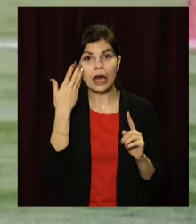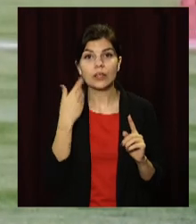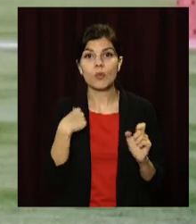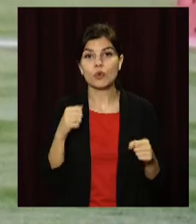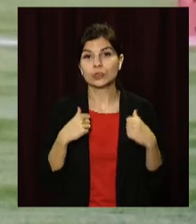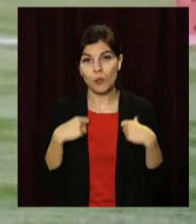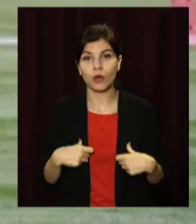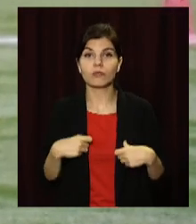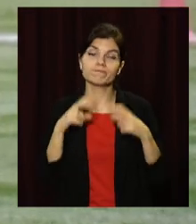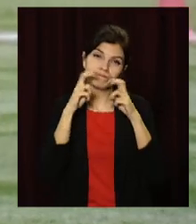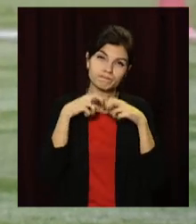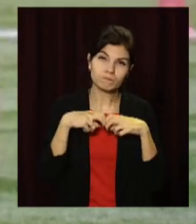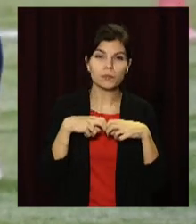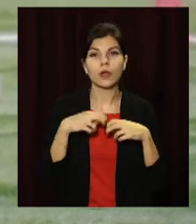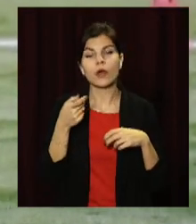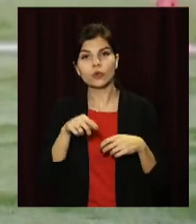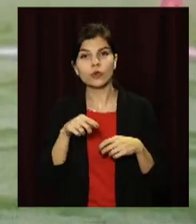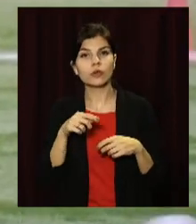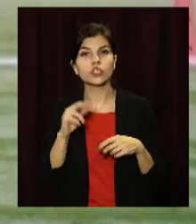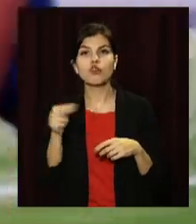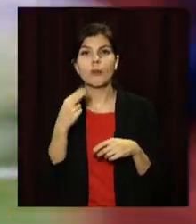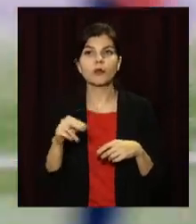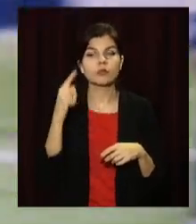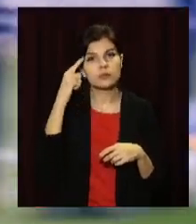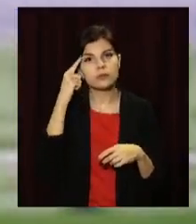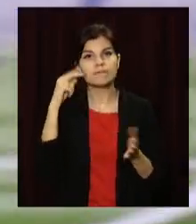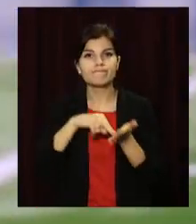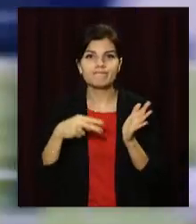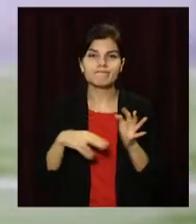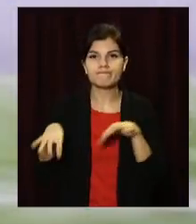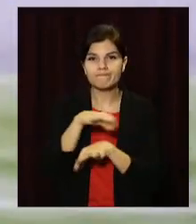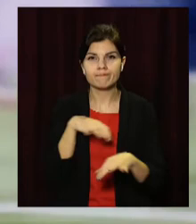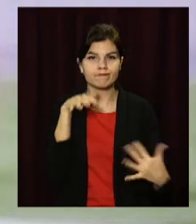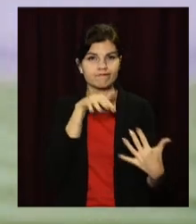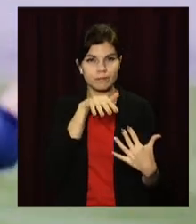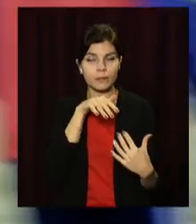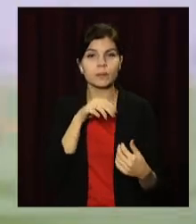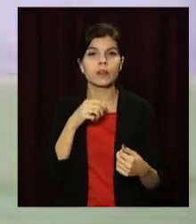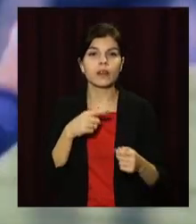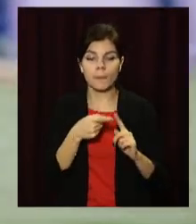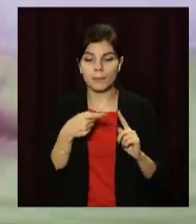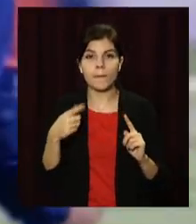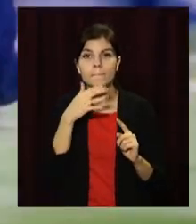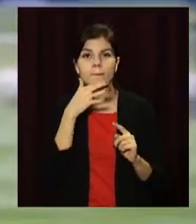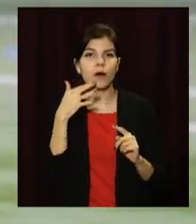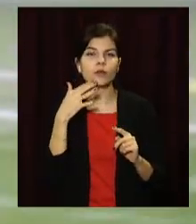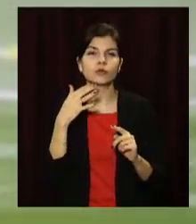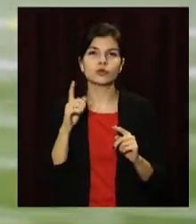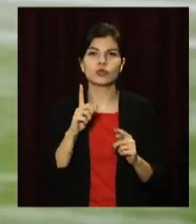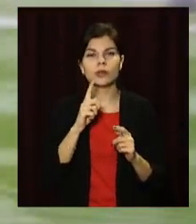спокійно аналізувати той період Чемпіонату. Думаю, що за цей період багато чогось